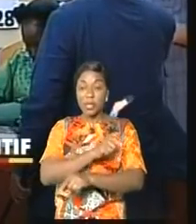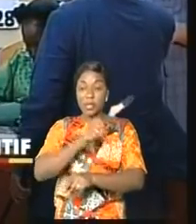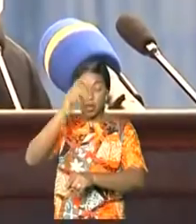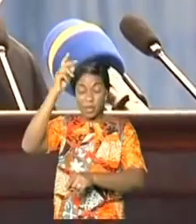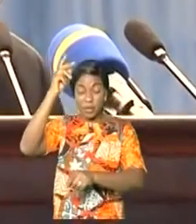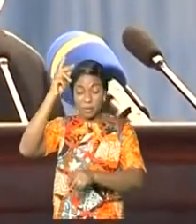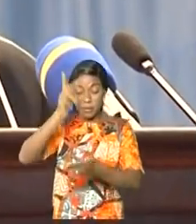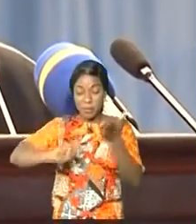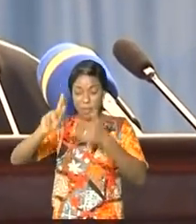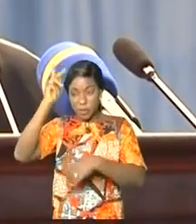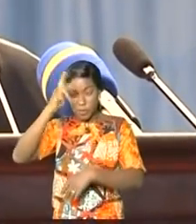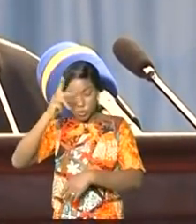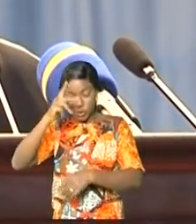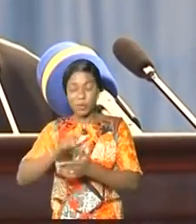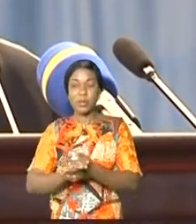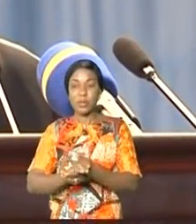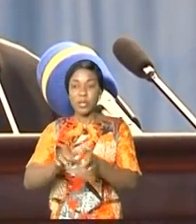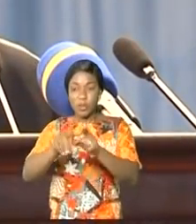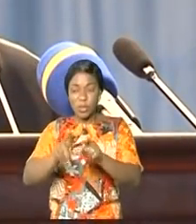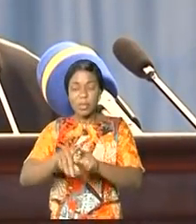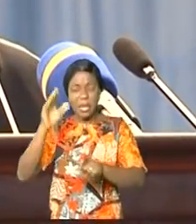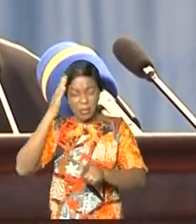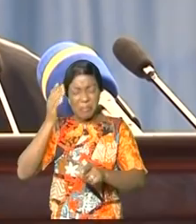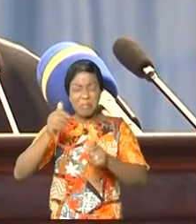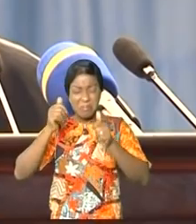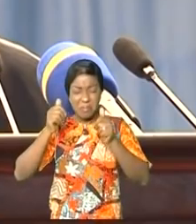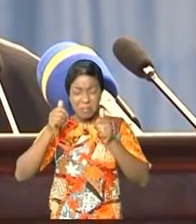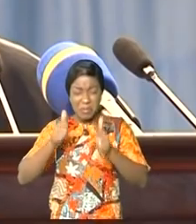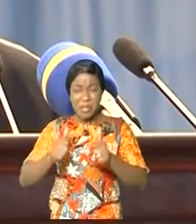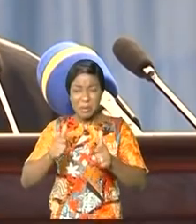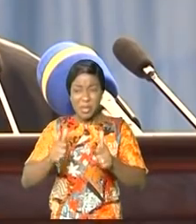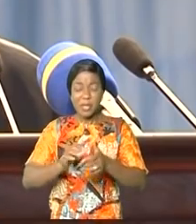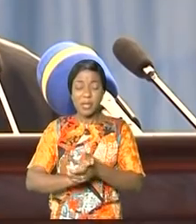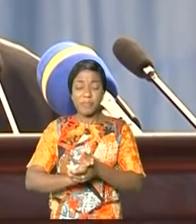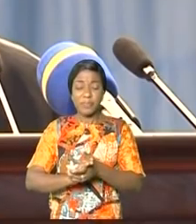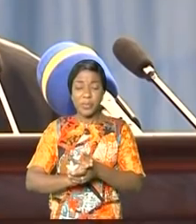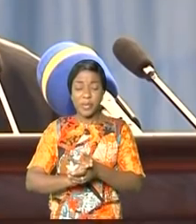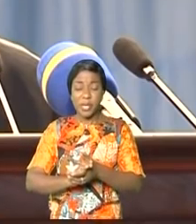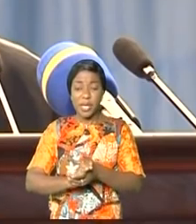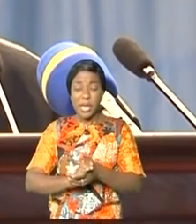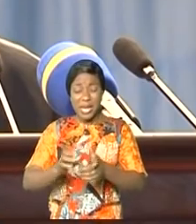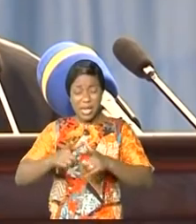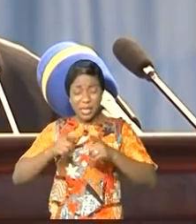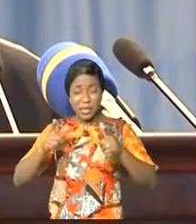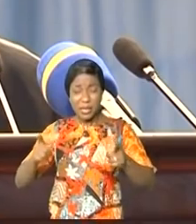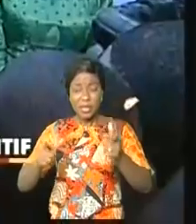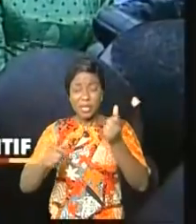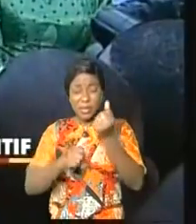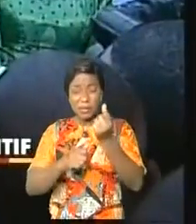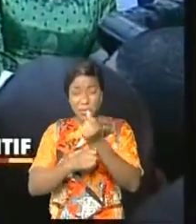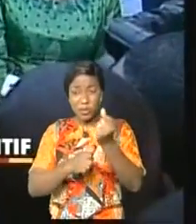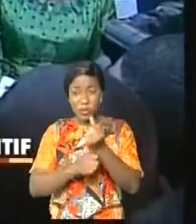Bandundu. Reconnu comme grand leader politique, incontesté de Bayaka, respecté et respectable,